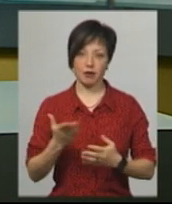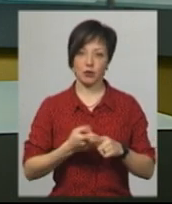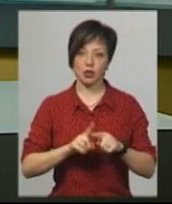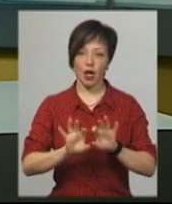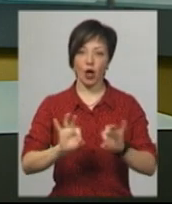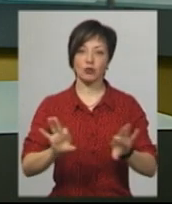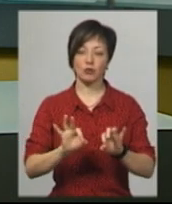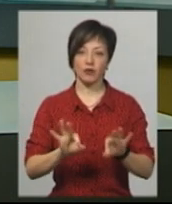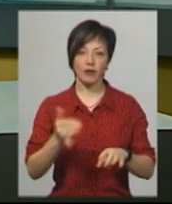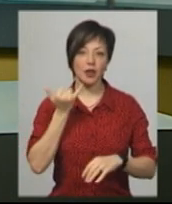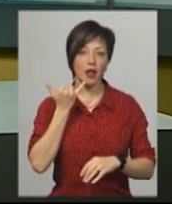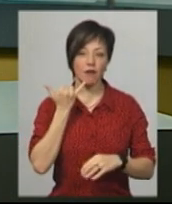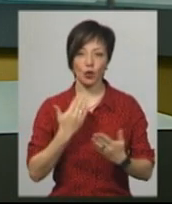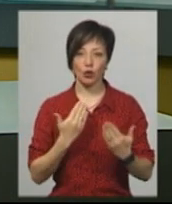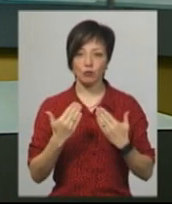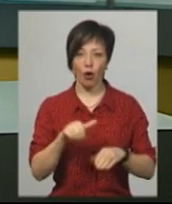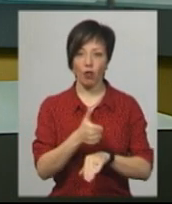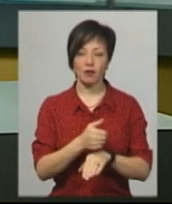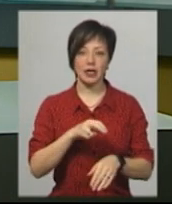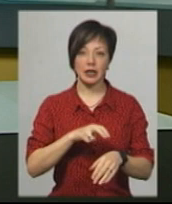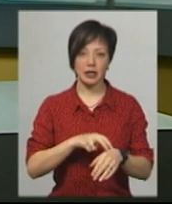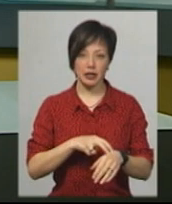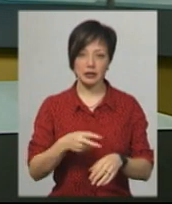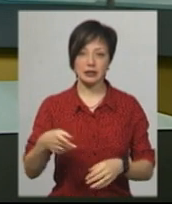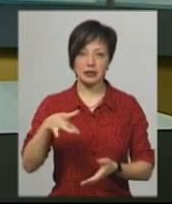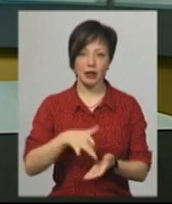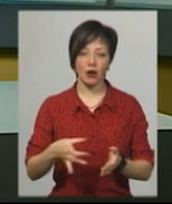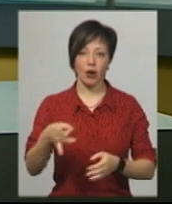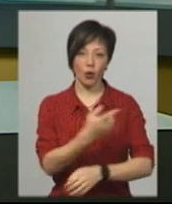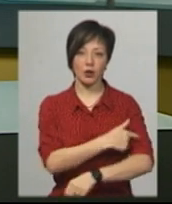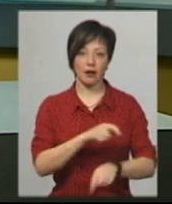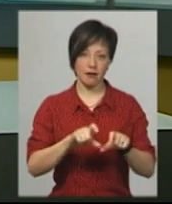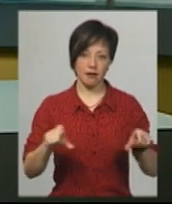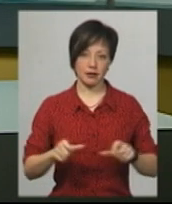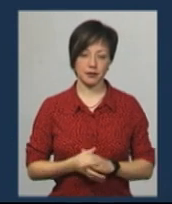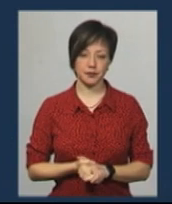Суспільному сказав у телефонній розмові головний лікар ЦРЛ Олександр Костюк.